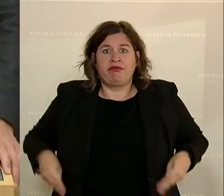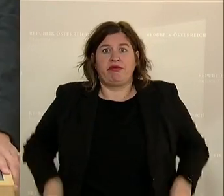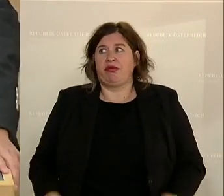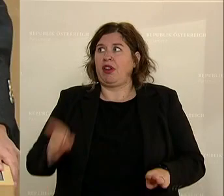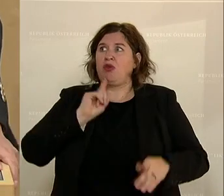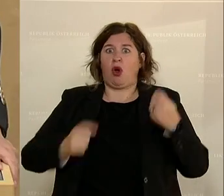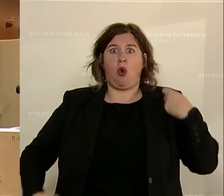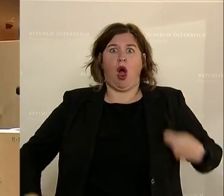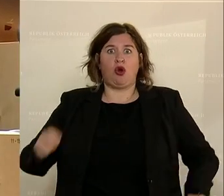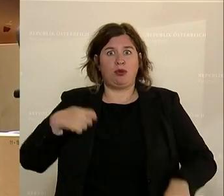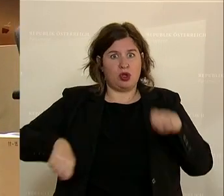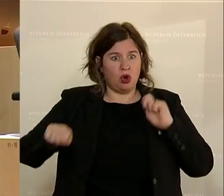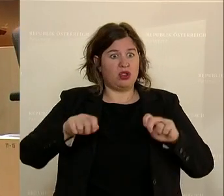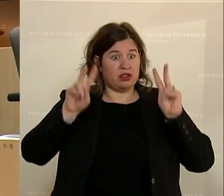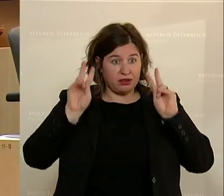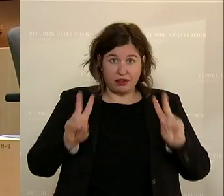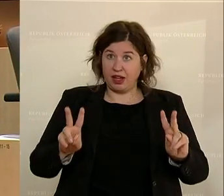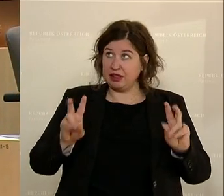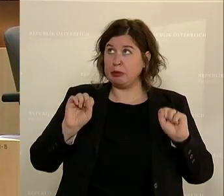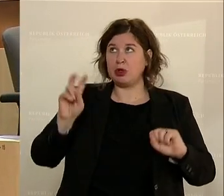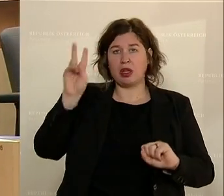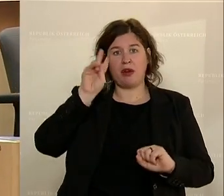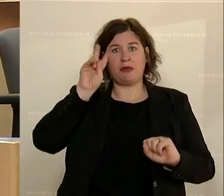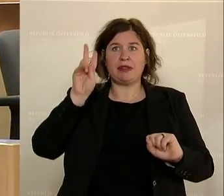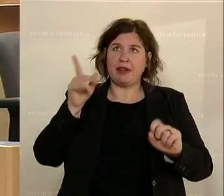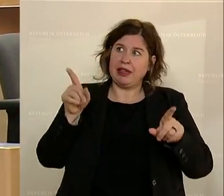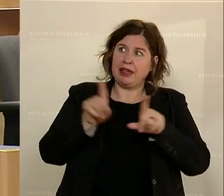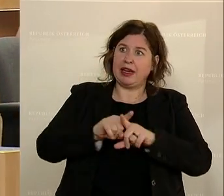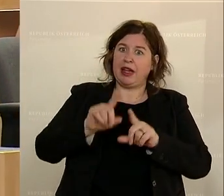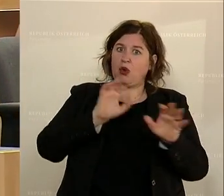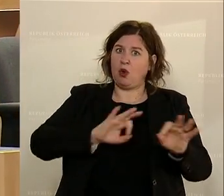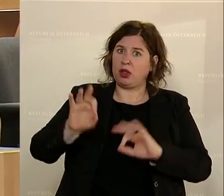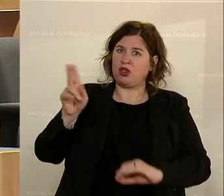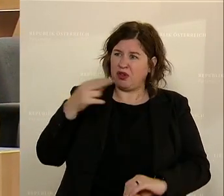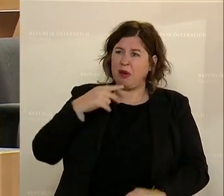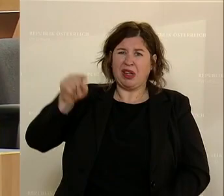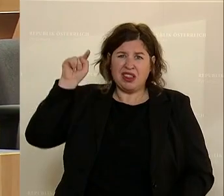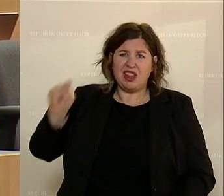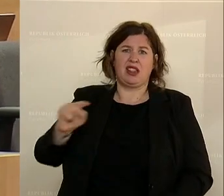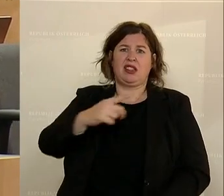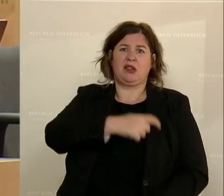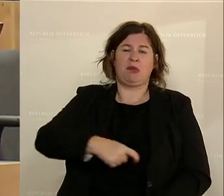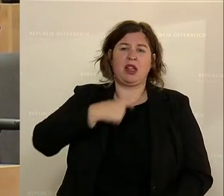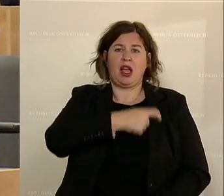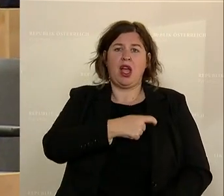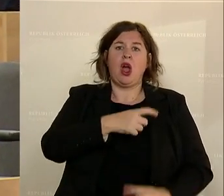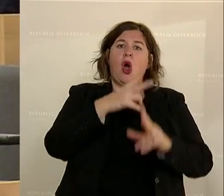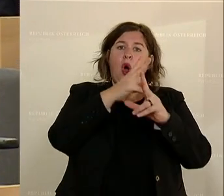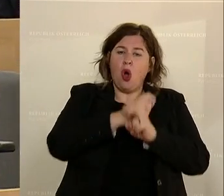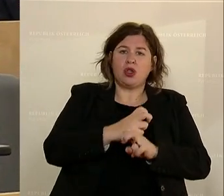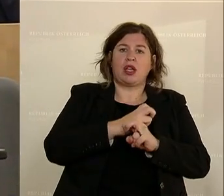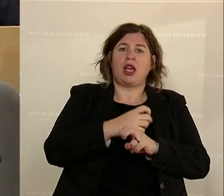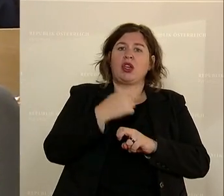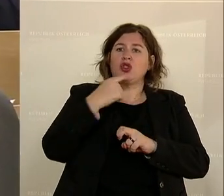die in Wahrheit, ja, jetzt muss ich aufpassen, sonst kriege ich gleich jetzt einen Ordnungsruf, aber das ist eine Partei, die Österreich aus dem Namen